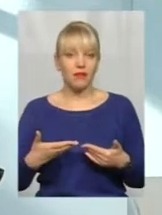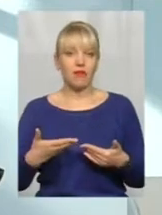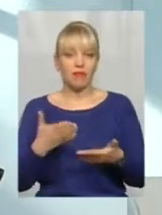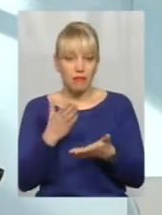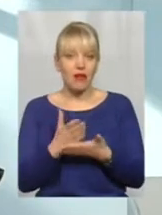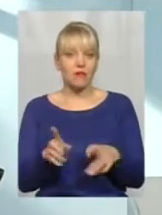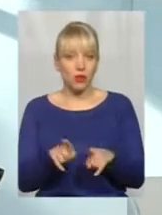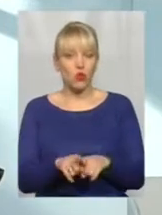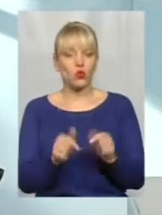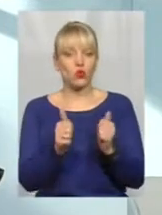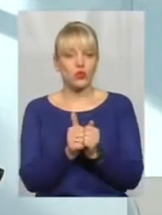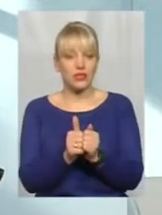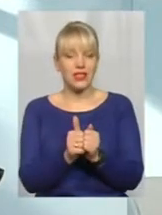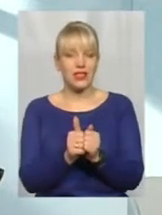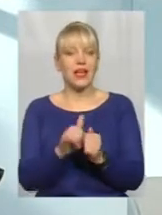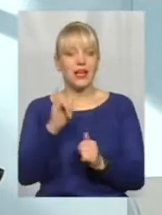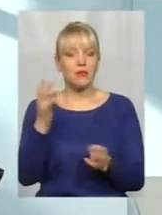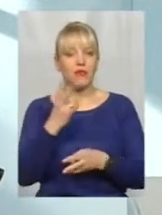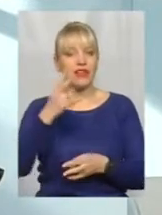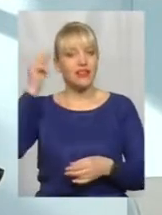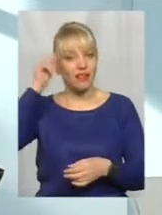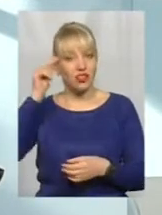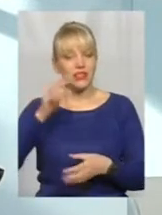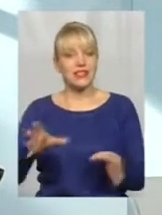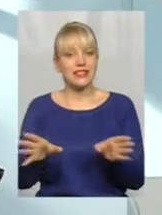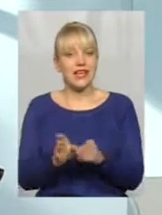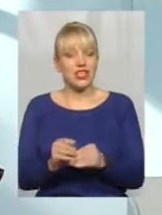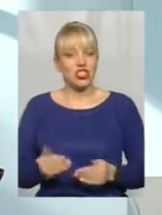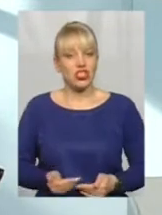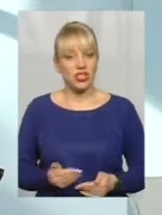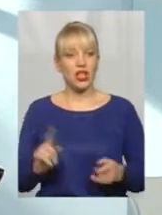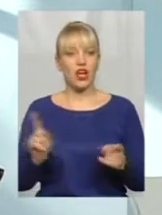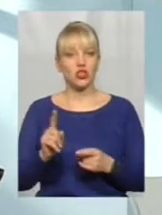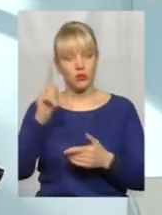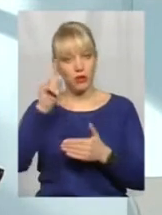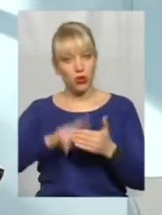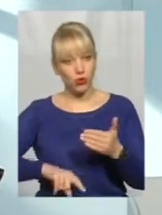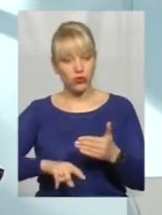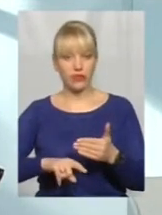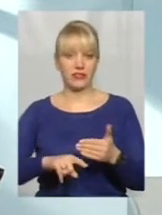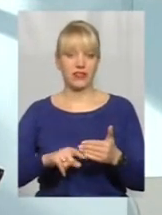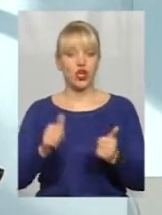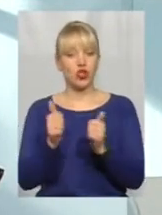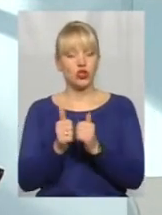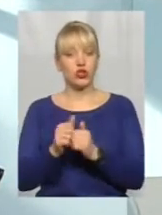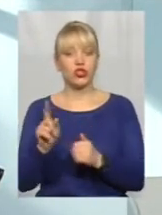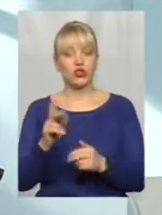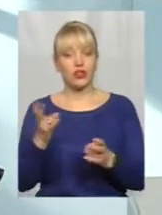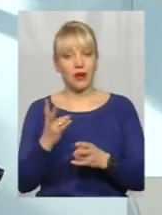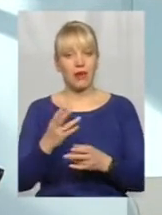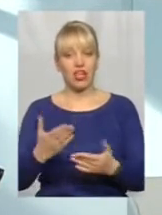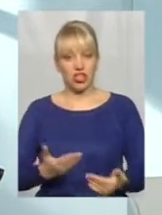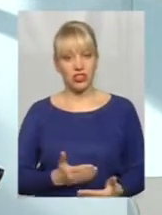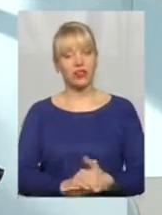сусіда і навчитися з ним жити. А щоб його переконати, що жити мирно, ми повинні бути сильними.